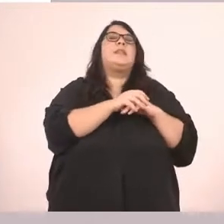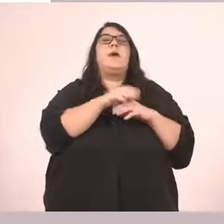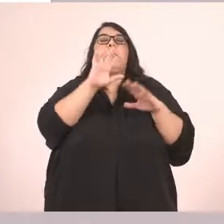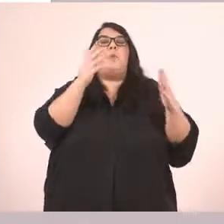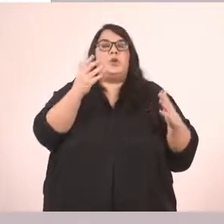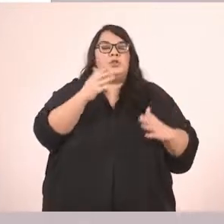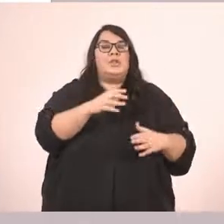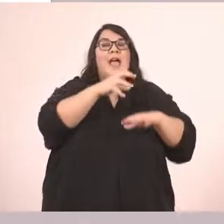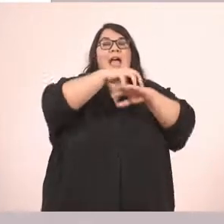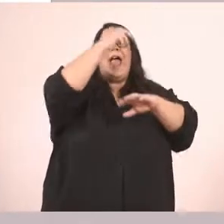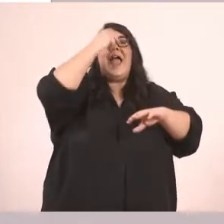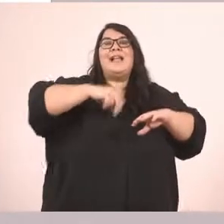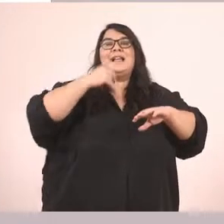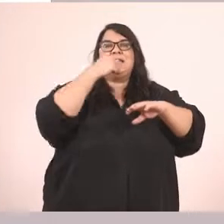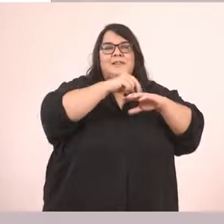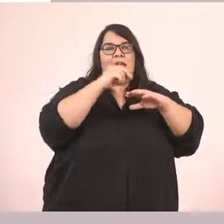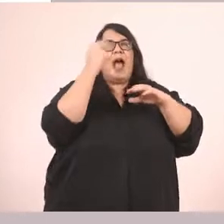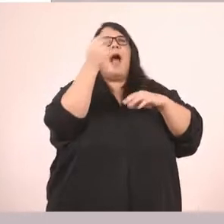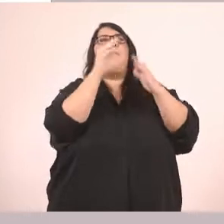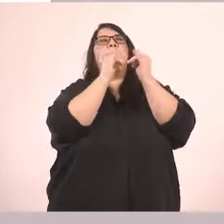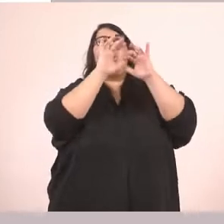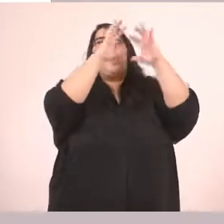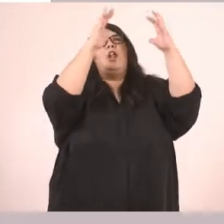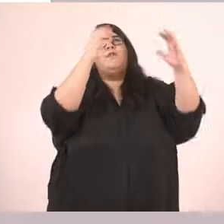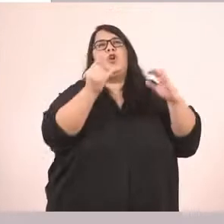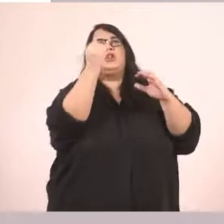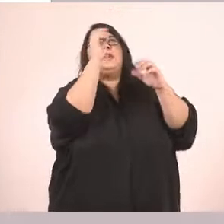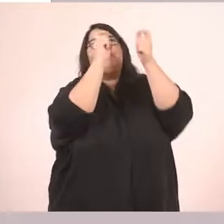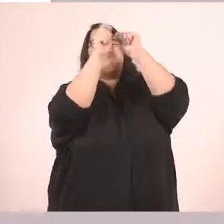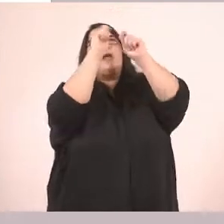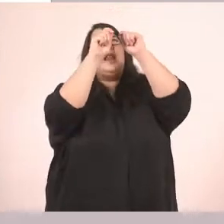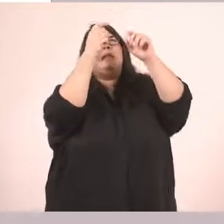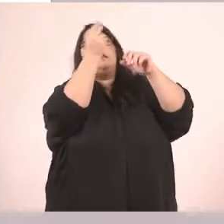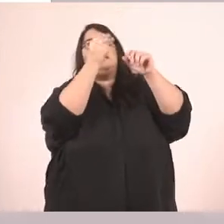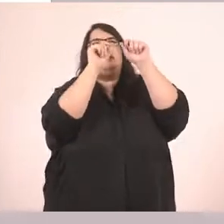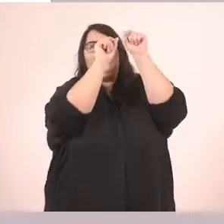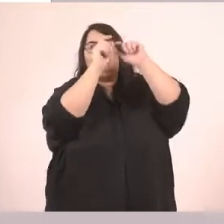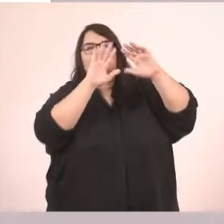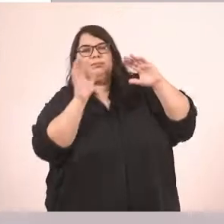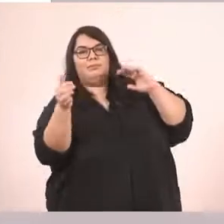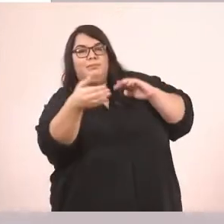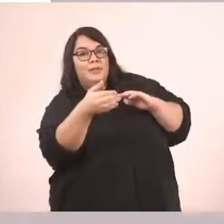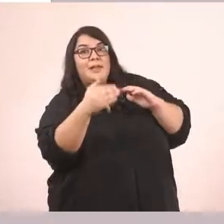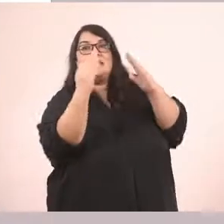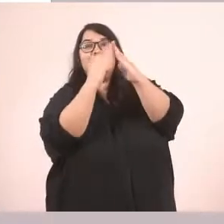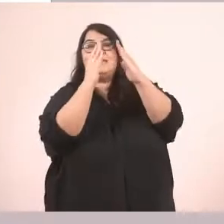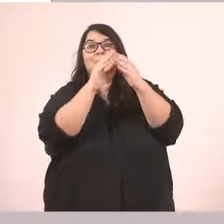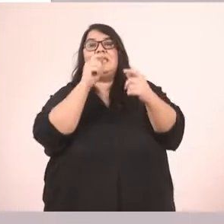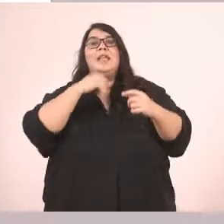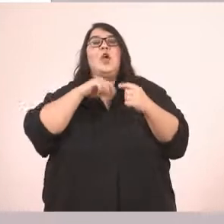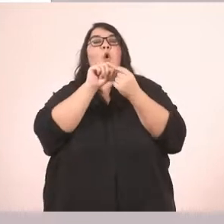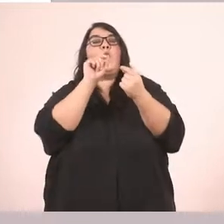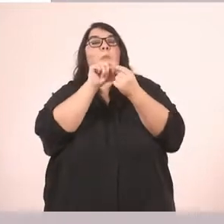εκκλησιά, τη Μολυβωτή Πελεκητή, Μολυβοκοντιλοπελεκητή. Και αμέσως μετά θα βρουν το σπίτι του